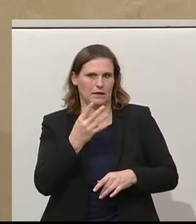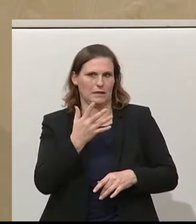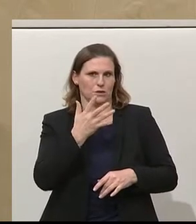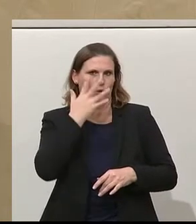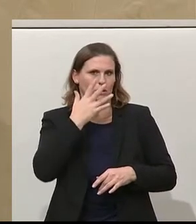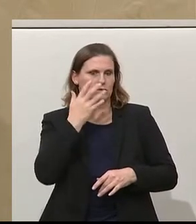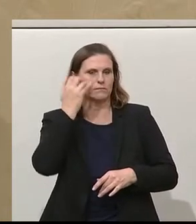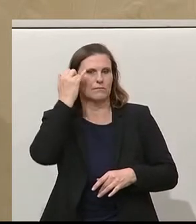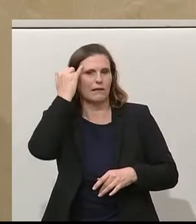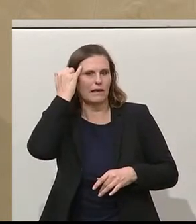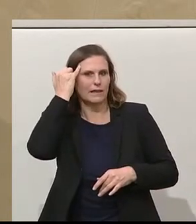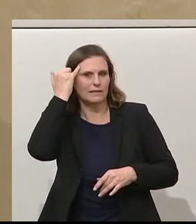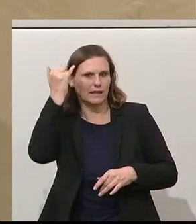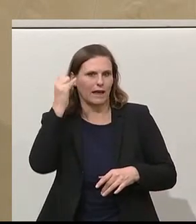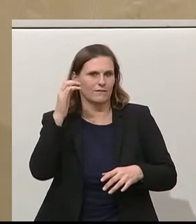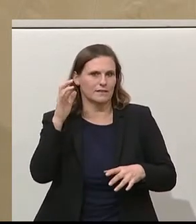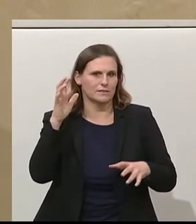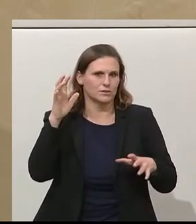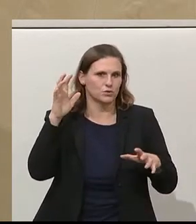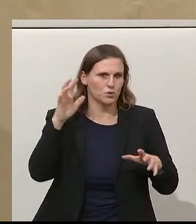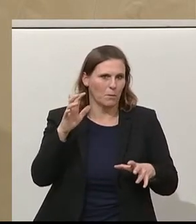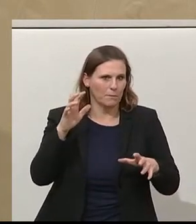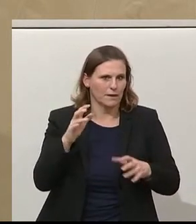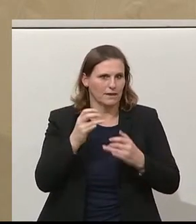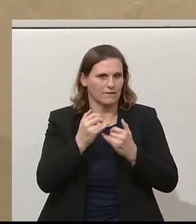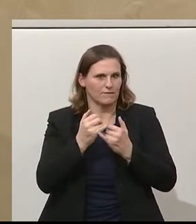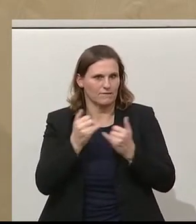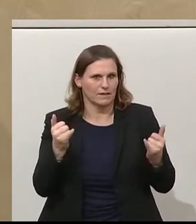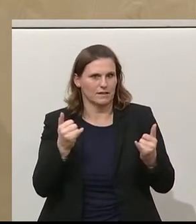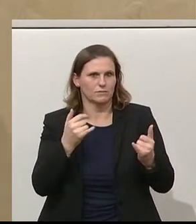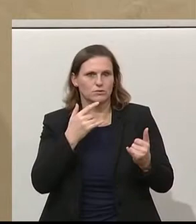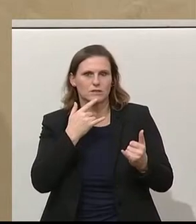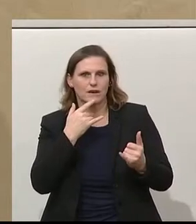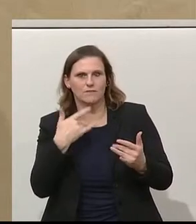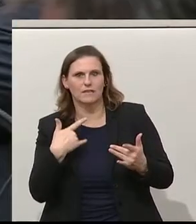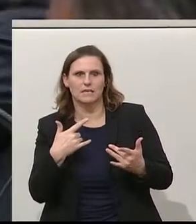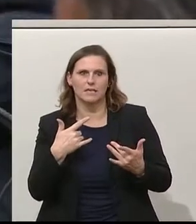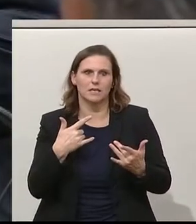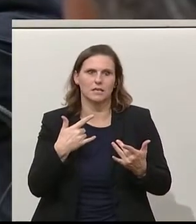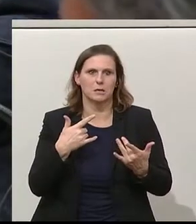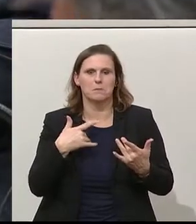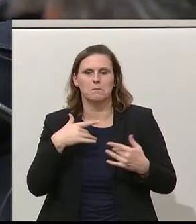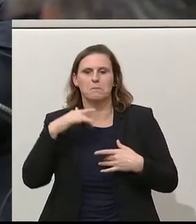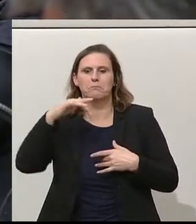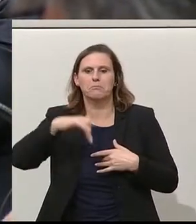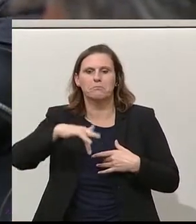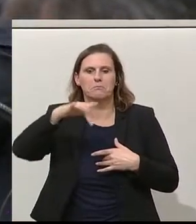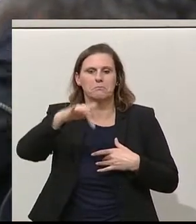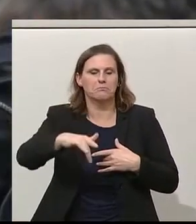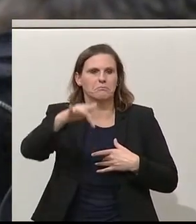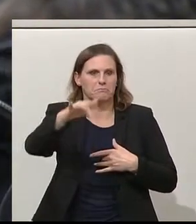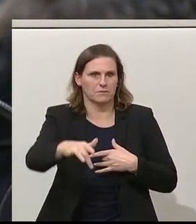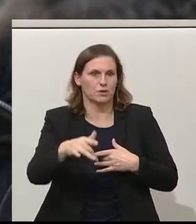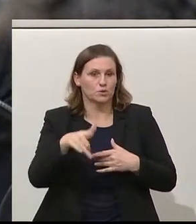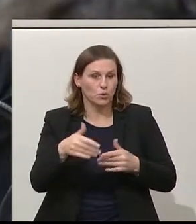-Idee des Herbert Kickl, er hat es selbst erwähnt, von der Willkürhaft. So etwas brauchen